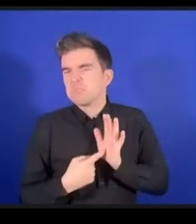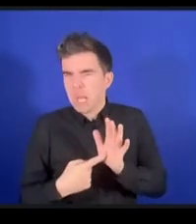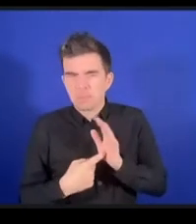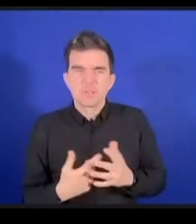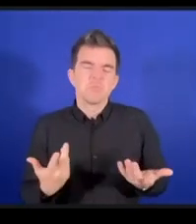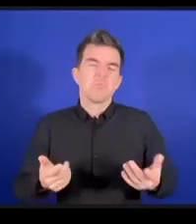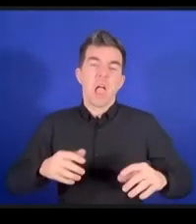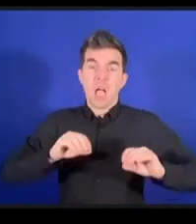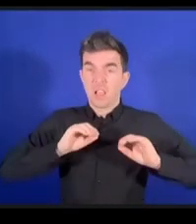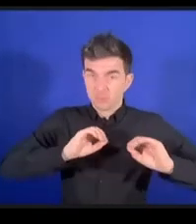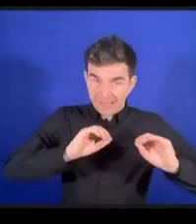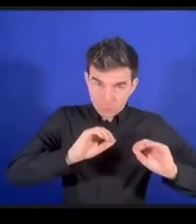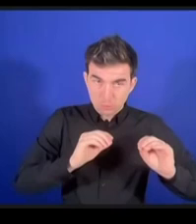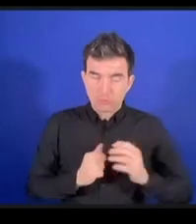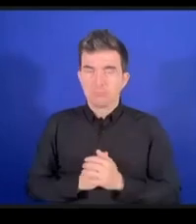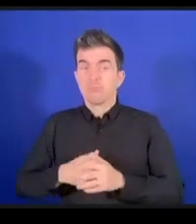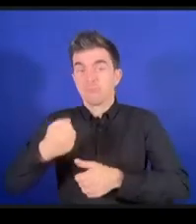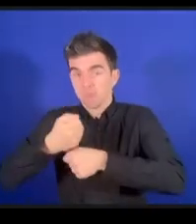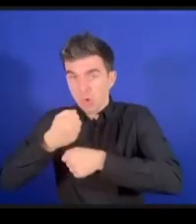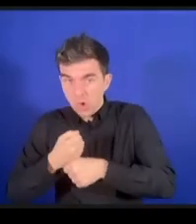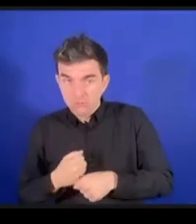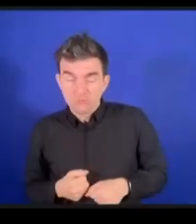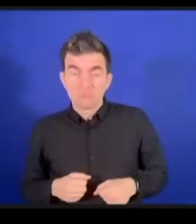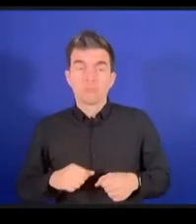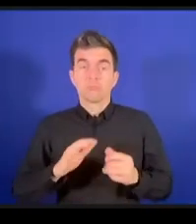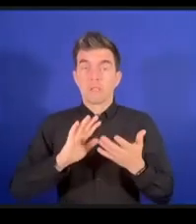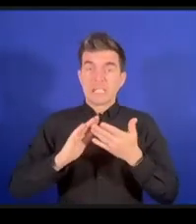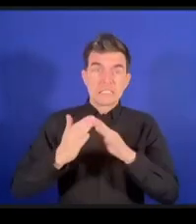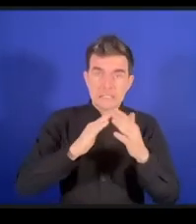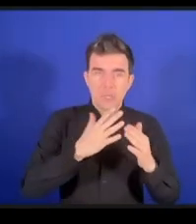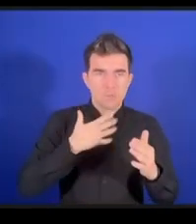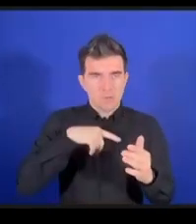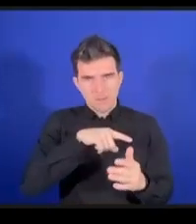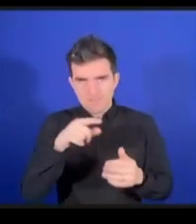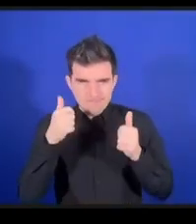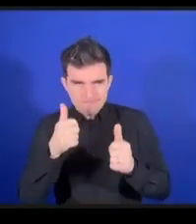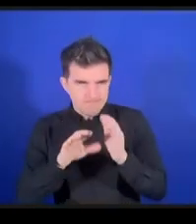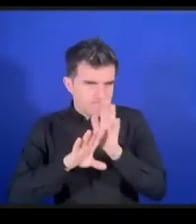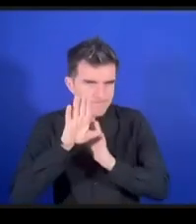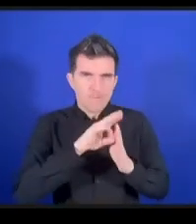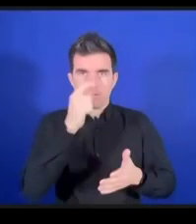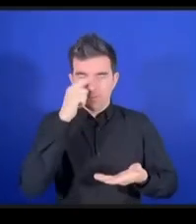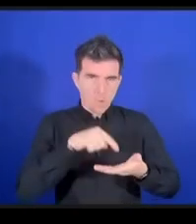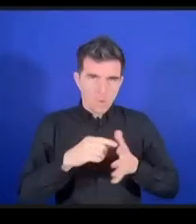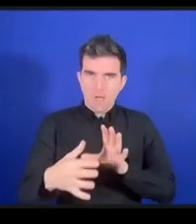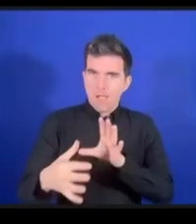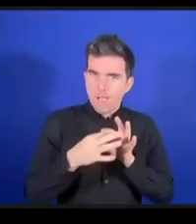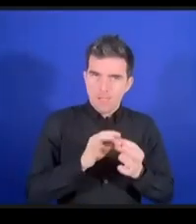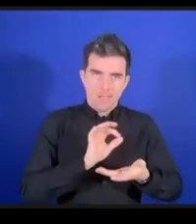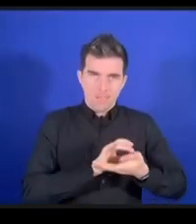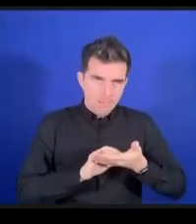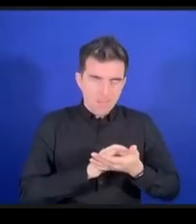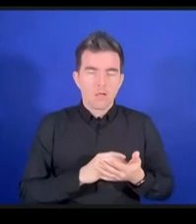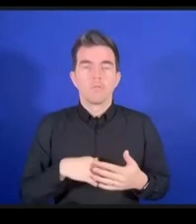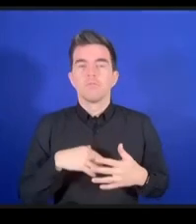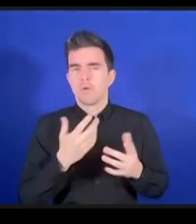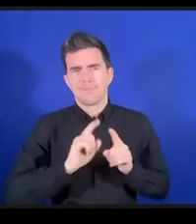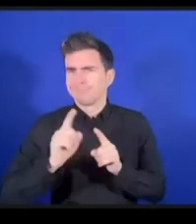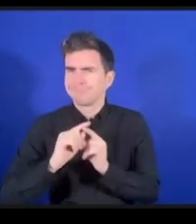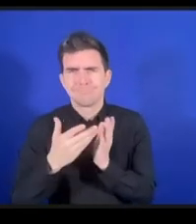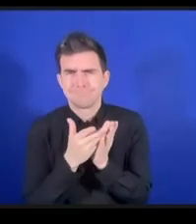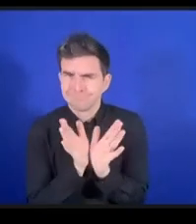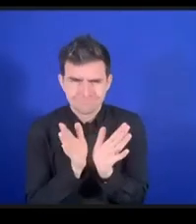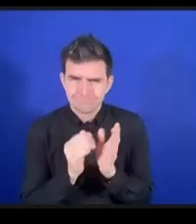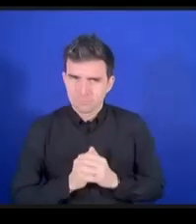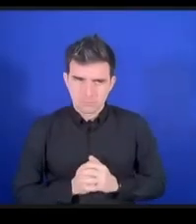ソースへのアクセスといったようなさまざまなインディケーターが設けられていますこういったインディケーターができましたそしてSDGも作成さ